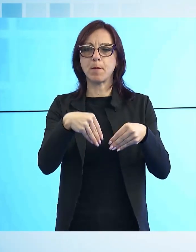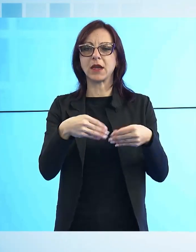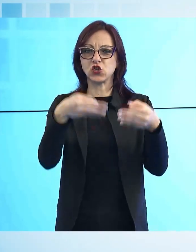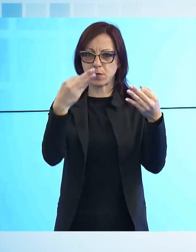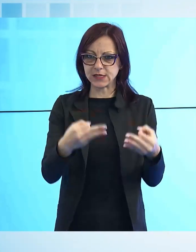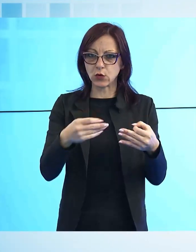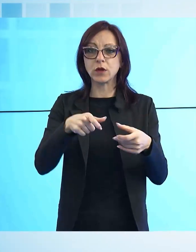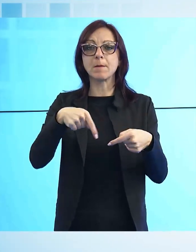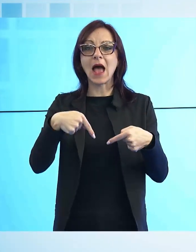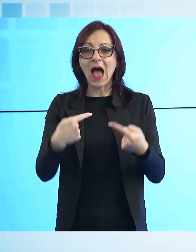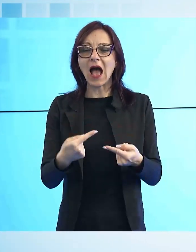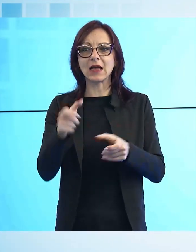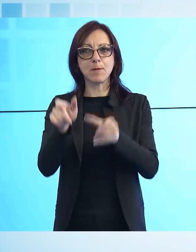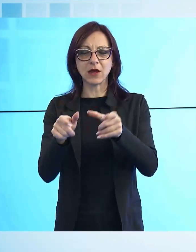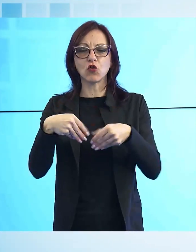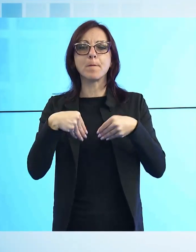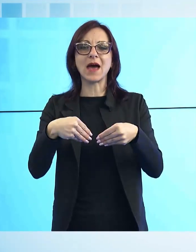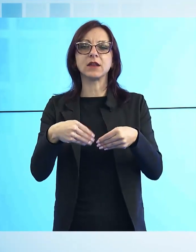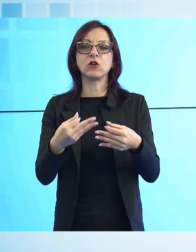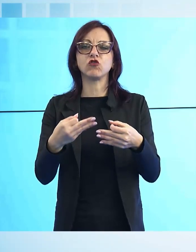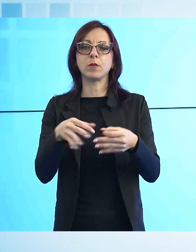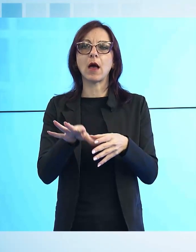che anche con le loro scelte possono fare tanto.